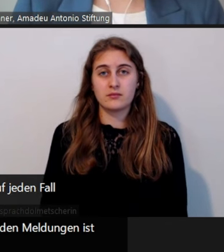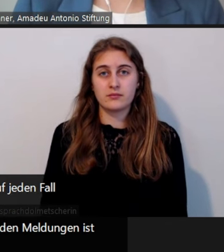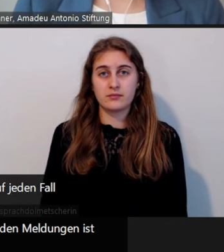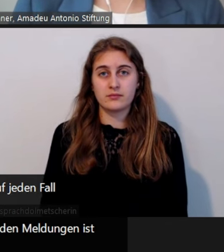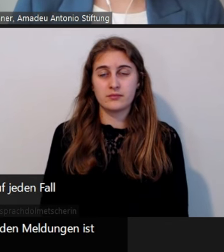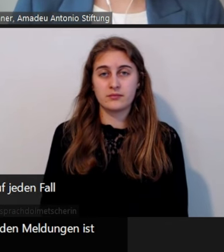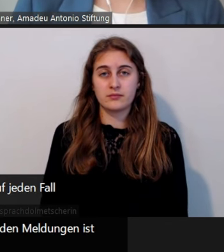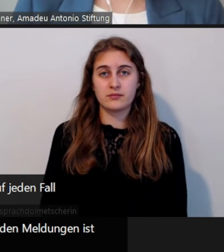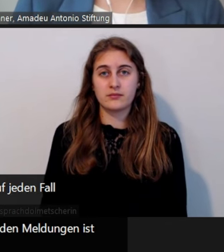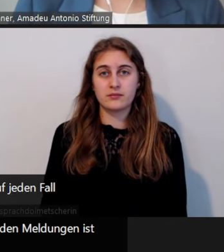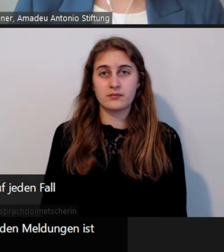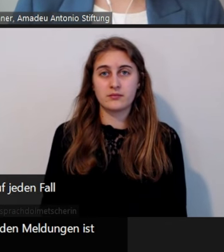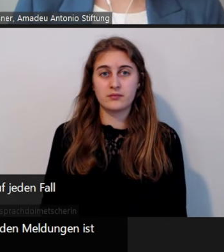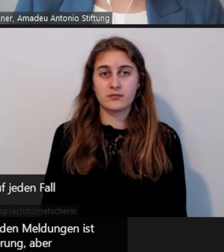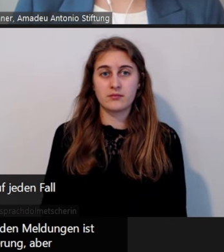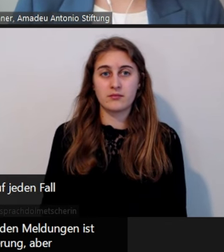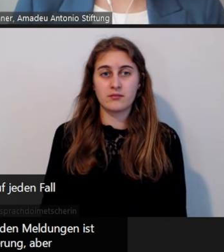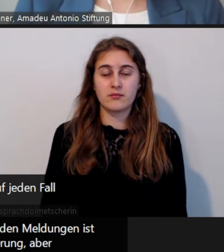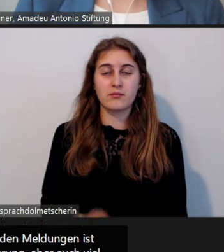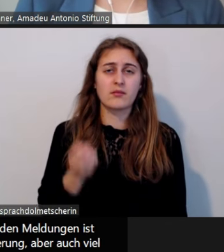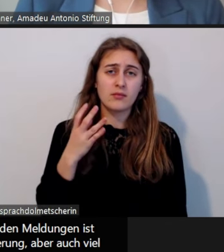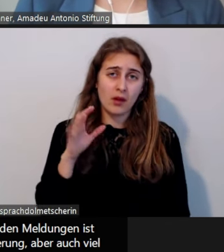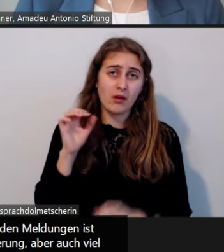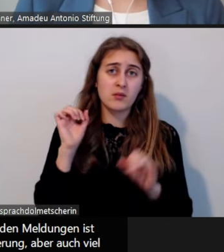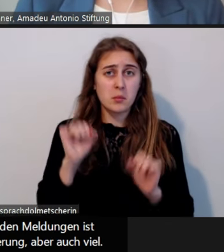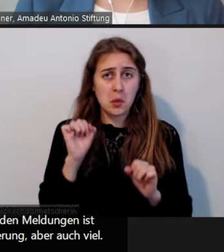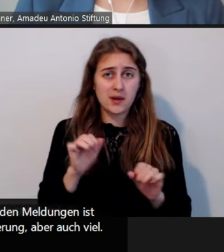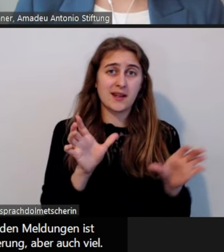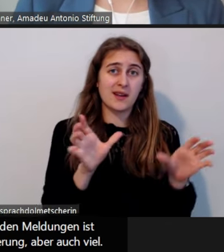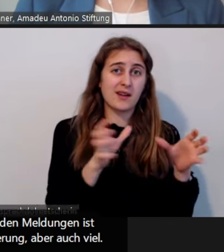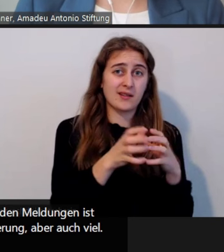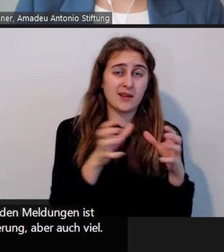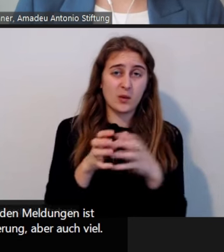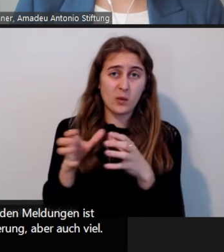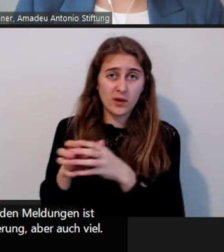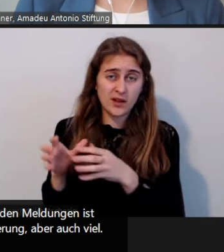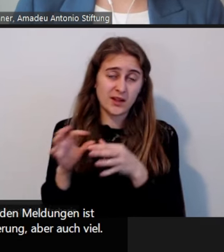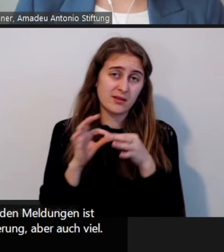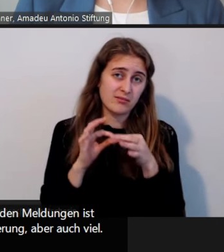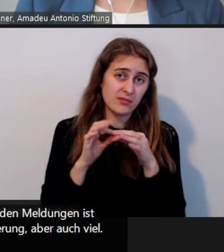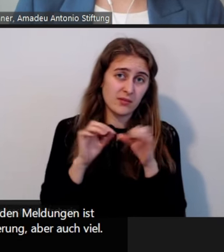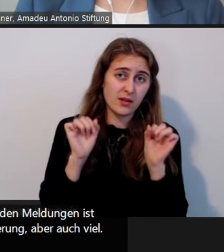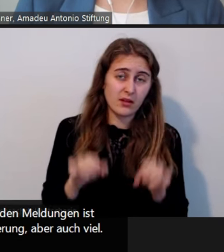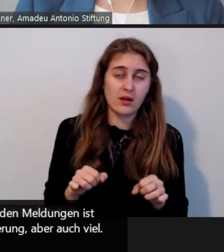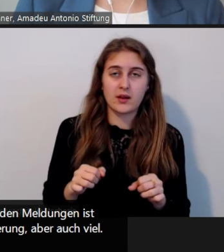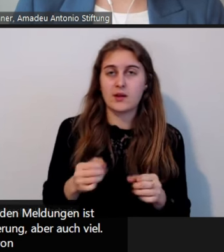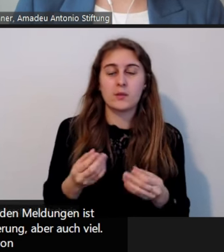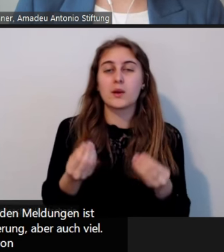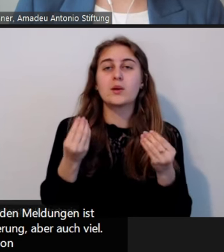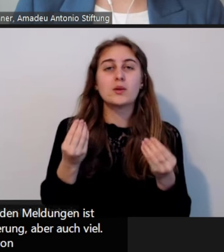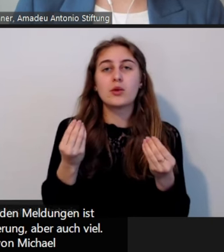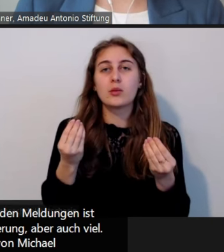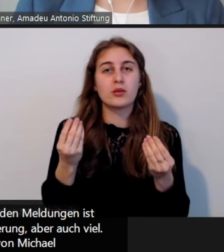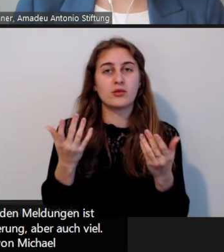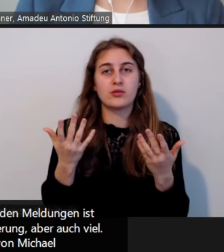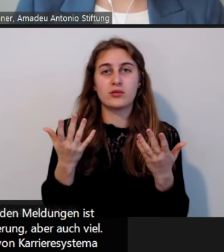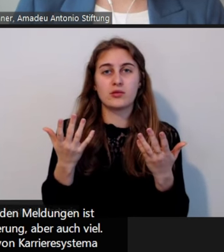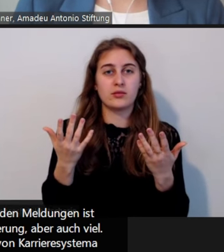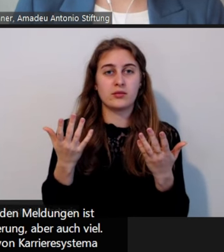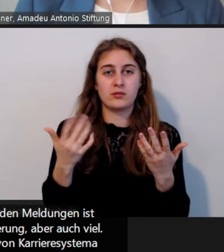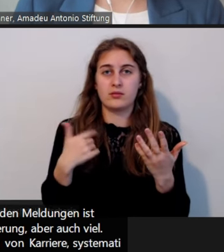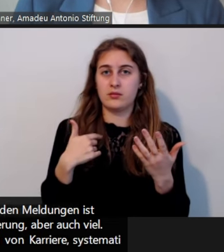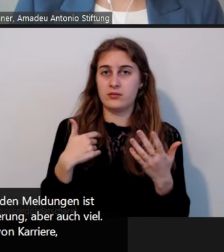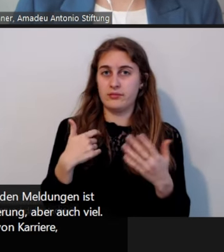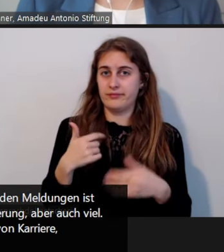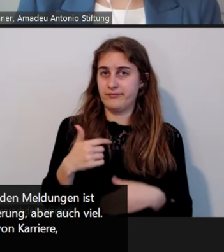Frage von so Kategorisierung, aber auch viel so das Thema, also die klassischen Sachen, Behinderung von Karriere, systematische